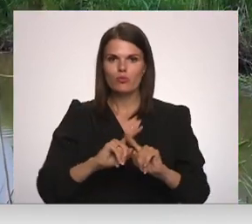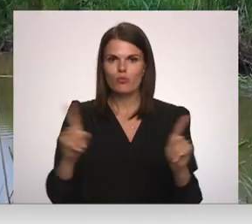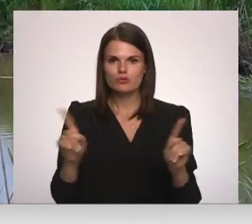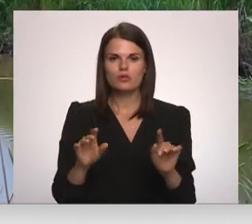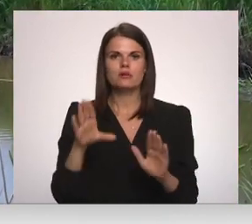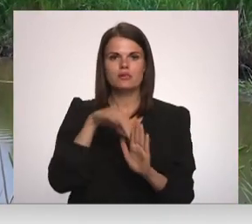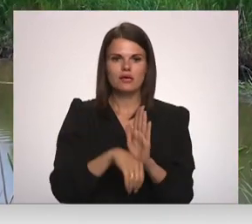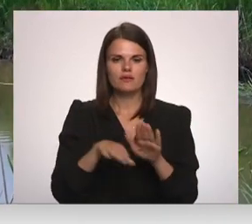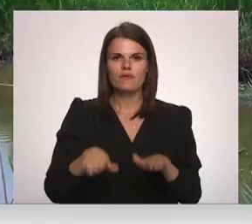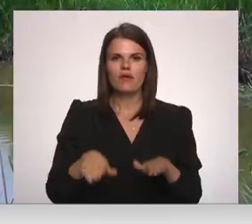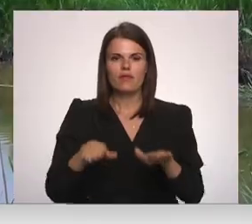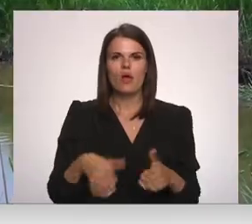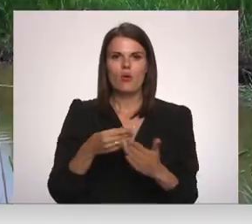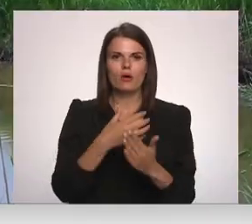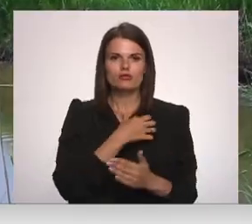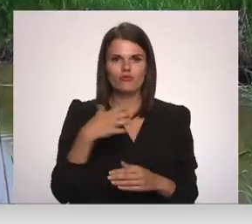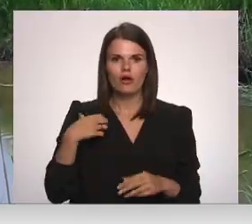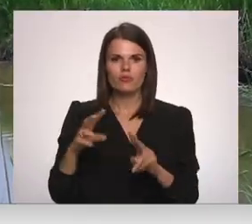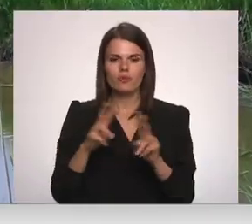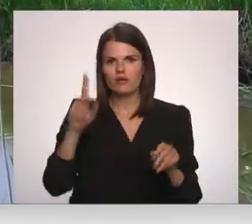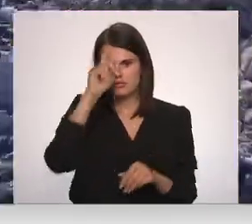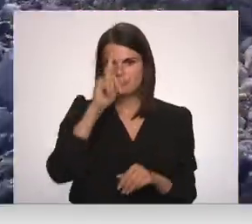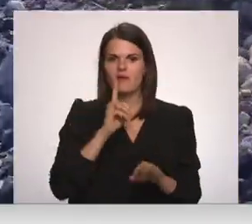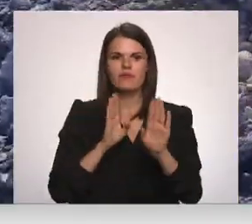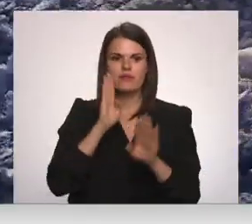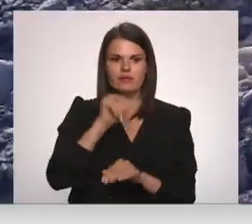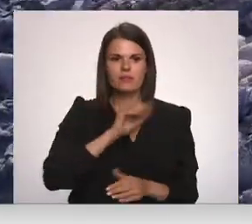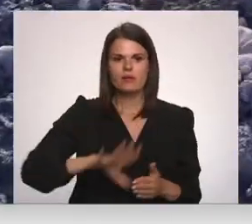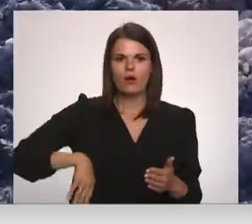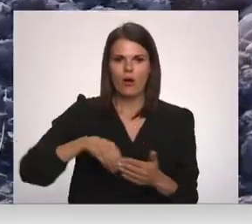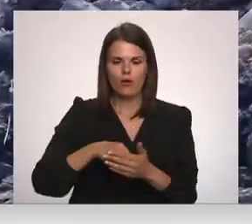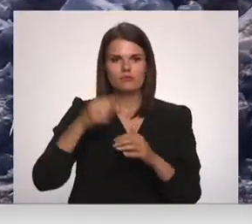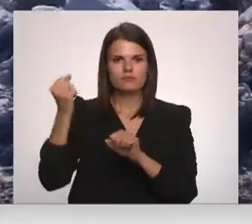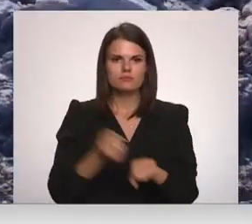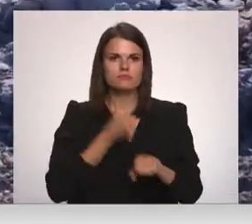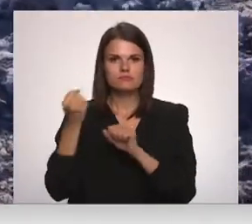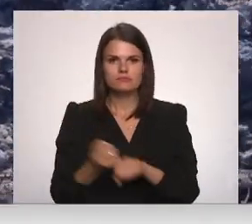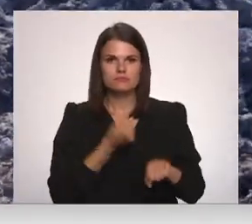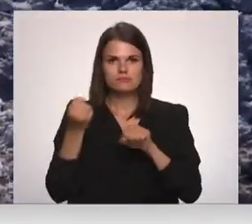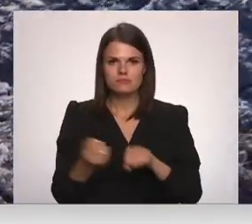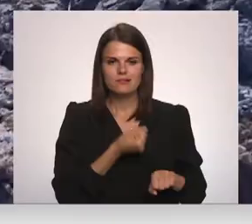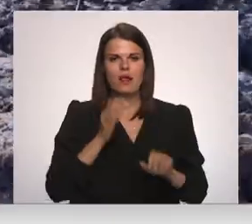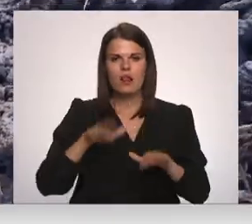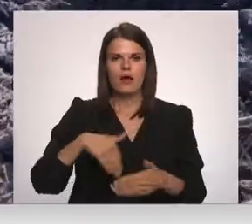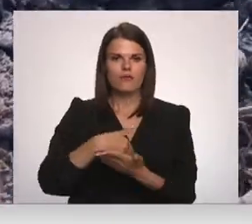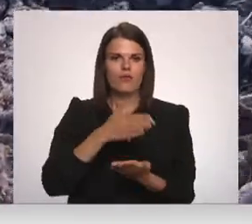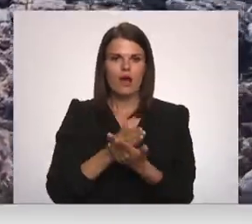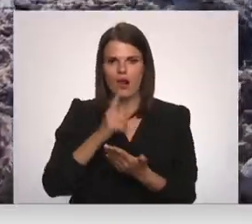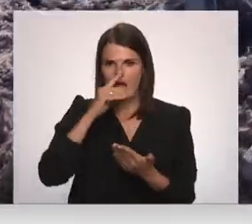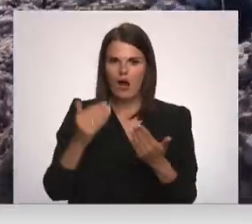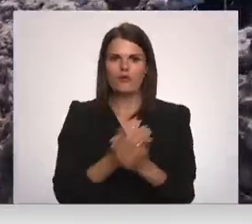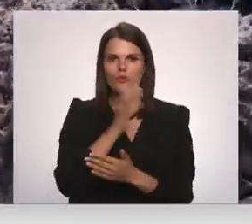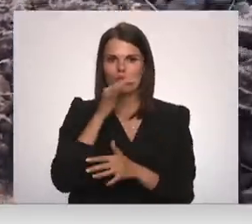tika iesaistīt vietējā pašvaldību, kas svētdienas rītā par saviem līdzekļiem veica rakšanas darbus, lai daļai atjaunotu ūdens